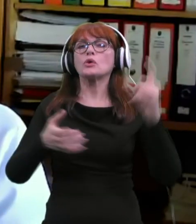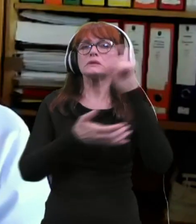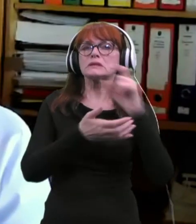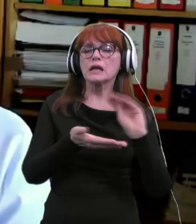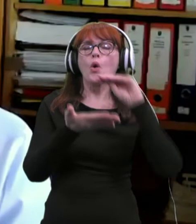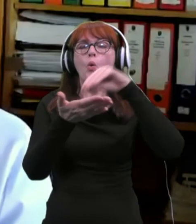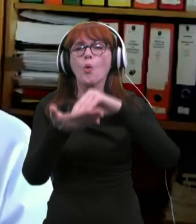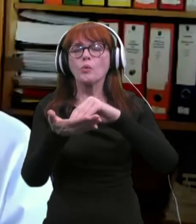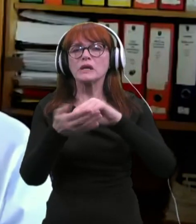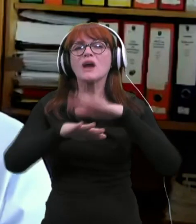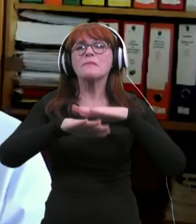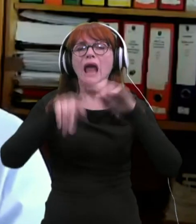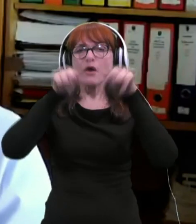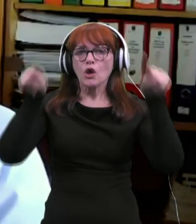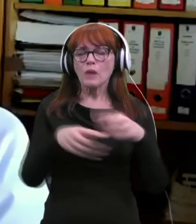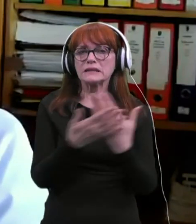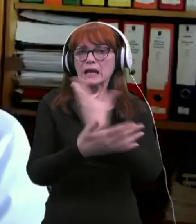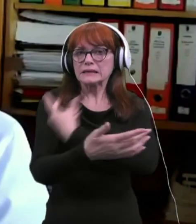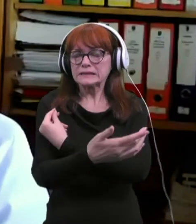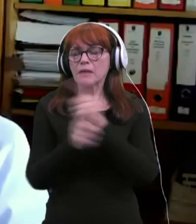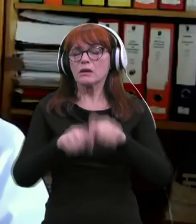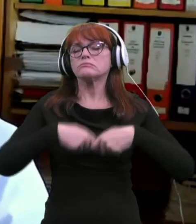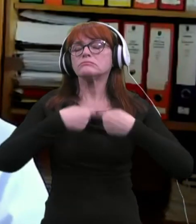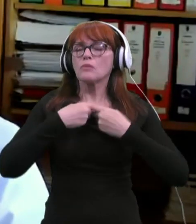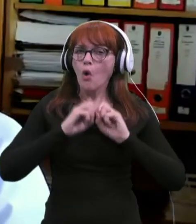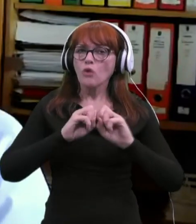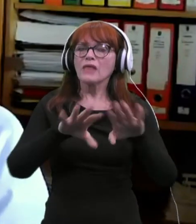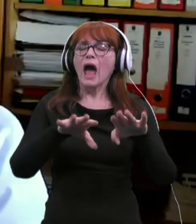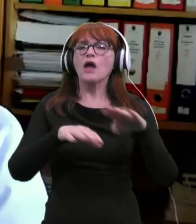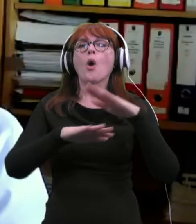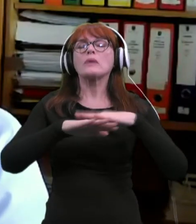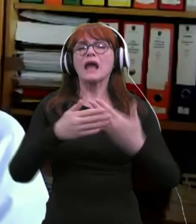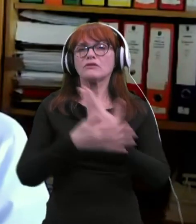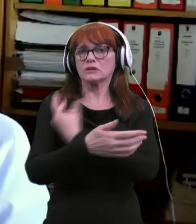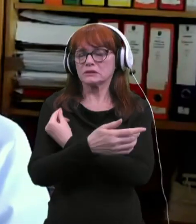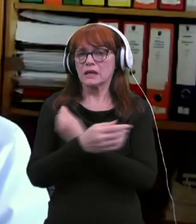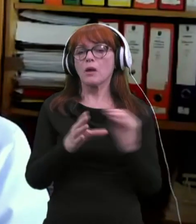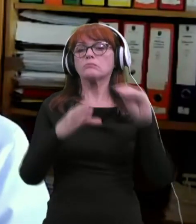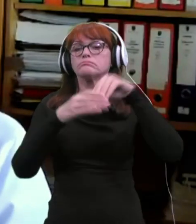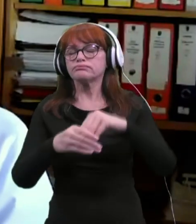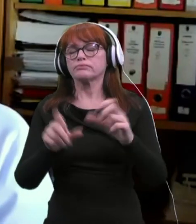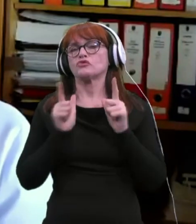vpišejo v prijavni obraze za cepljenje in tako oddajo prijavo za cepljenje in se vrstijo v očakalno vrsto.